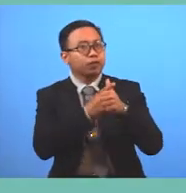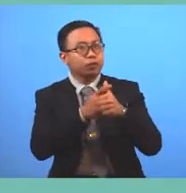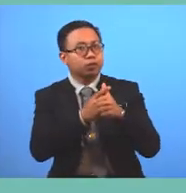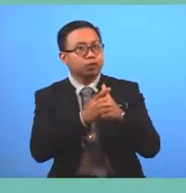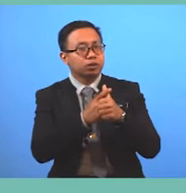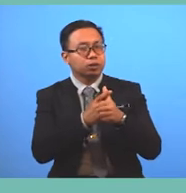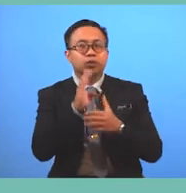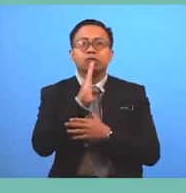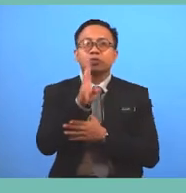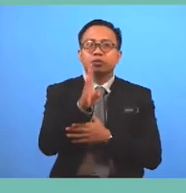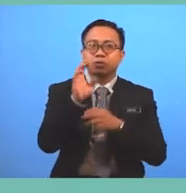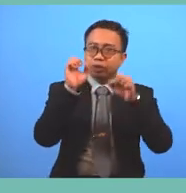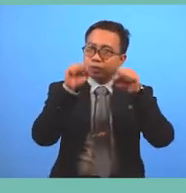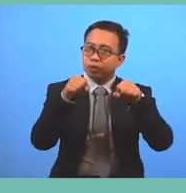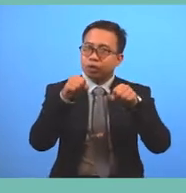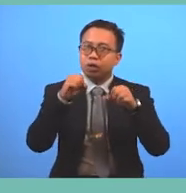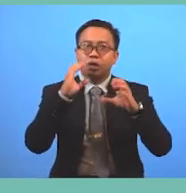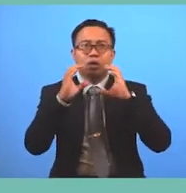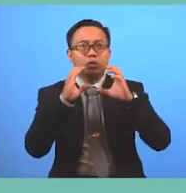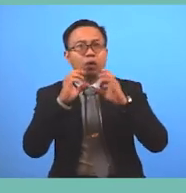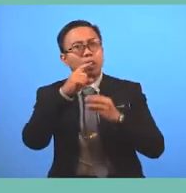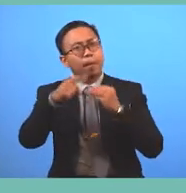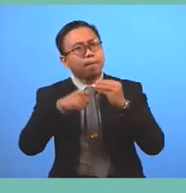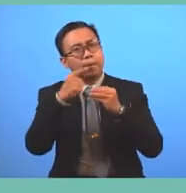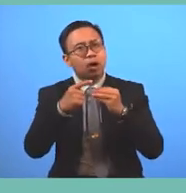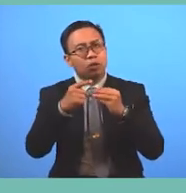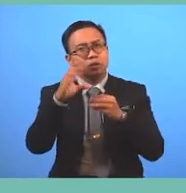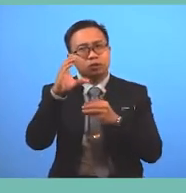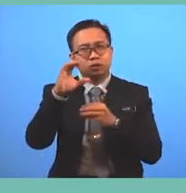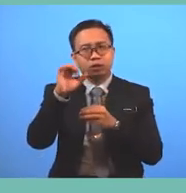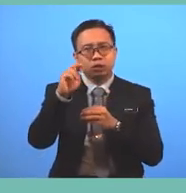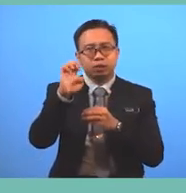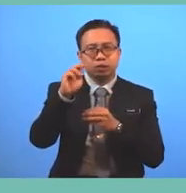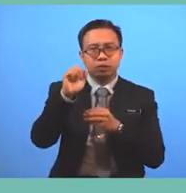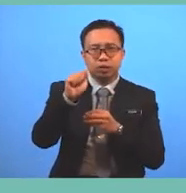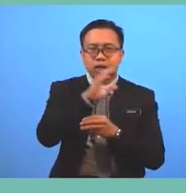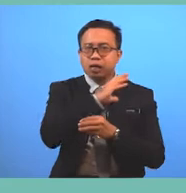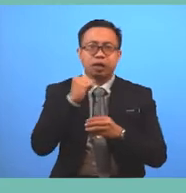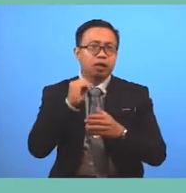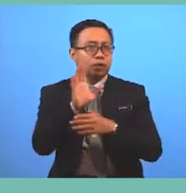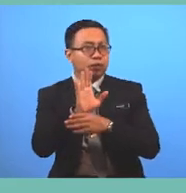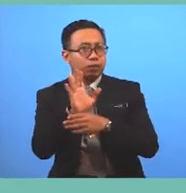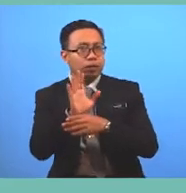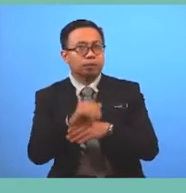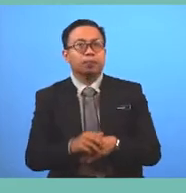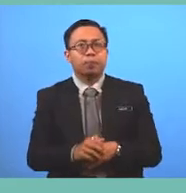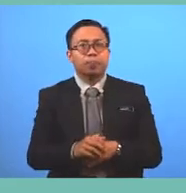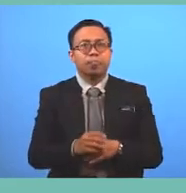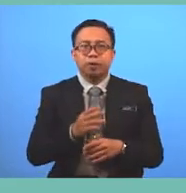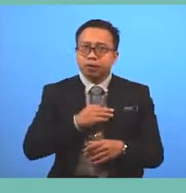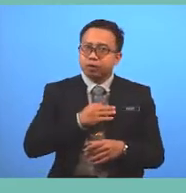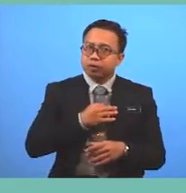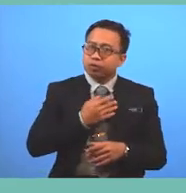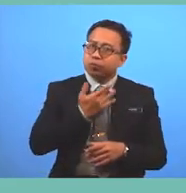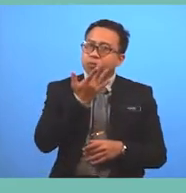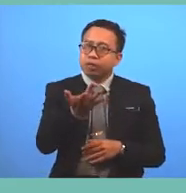should be able to talk about cinema and films Second, to express opinion